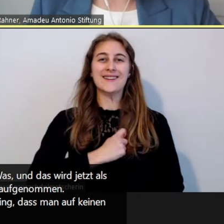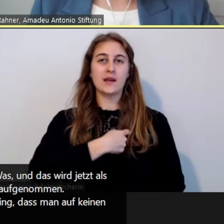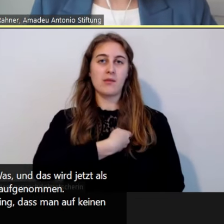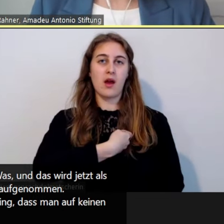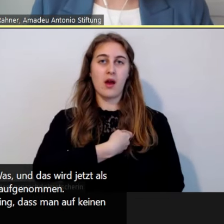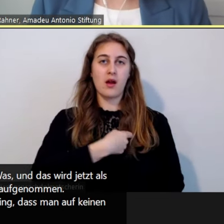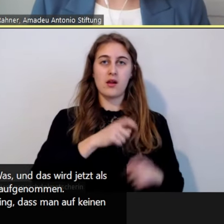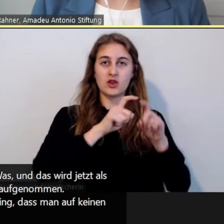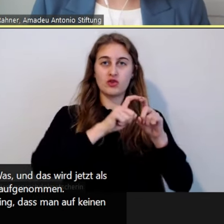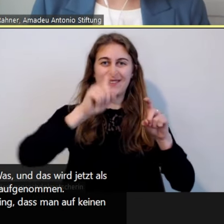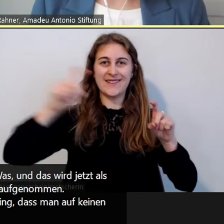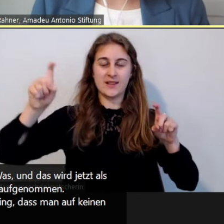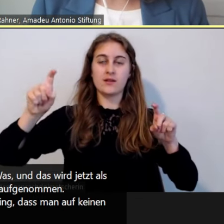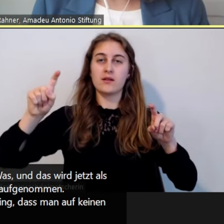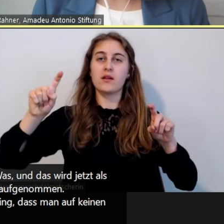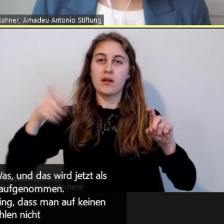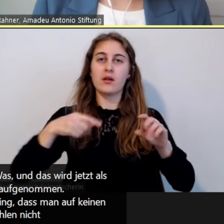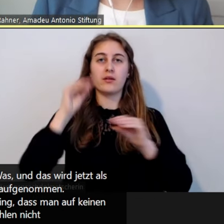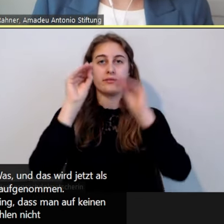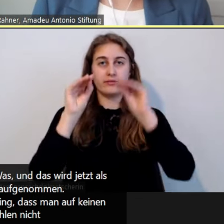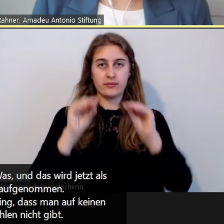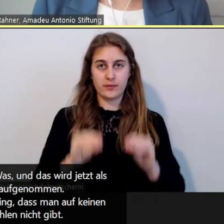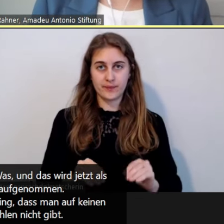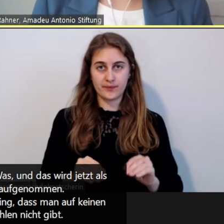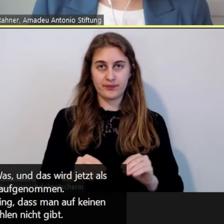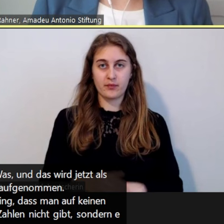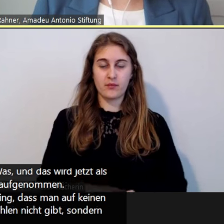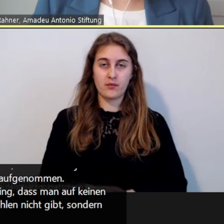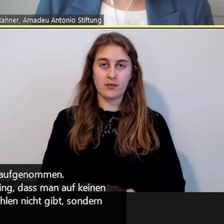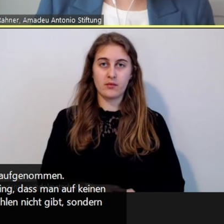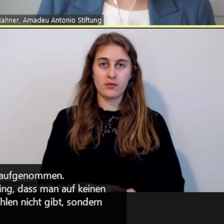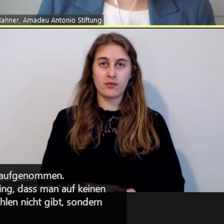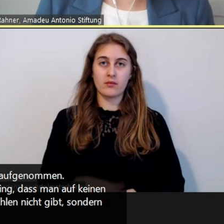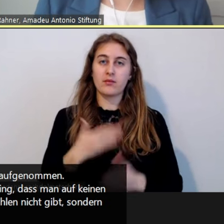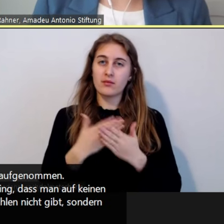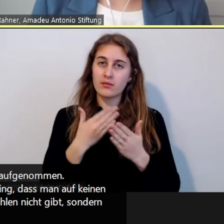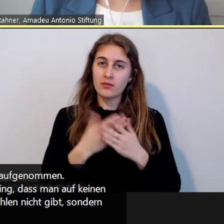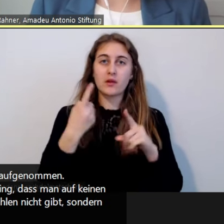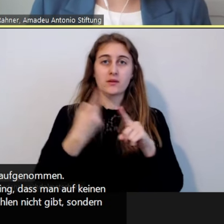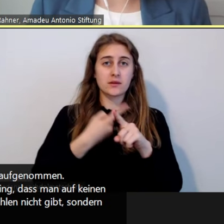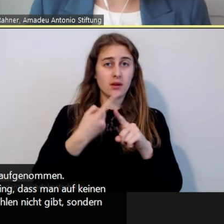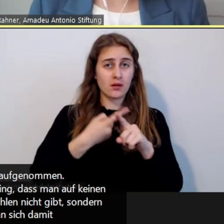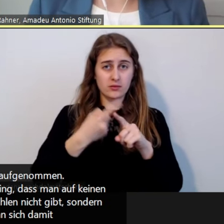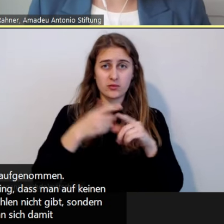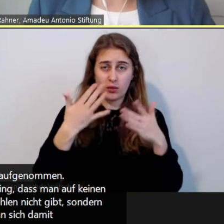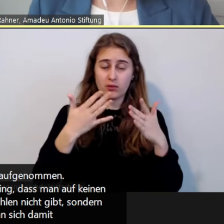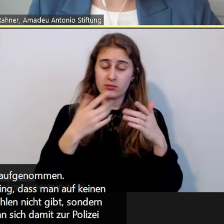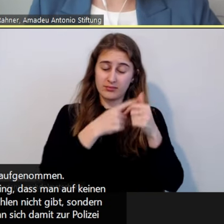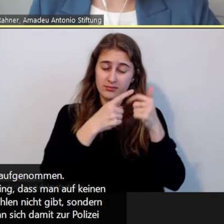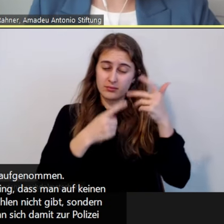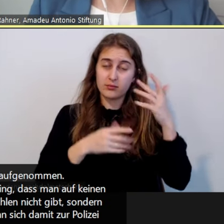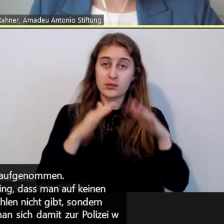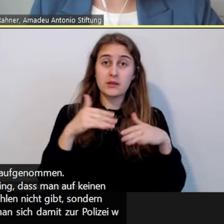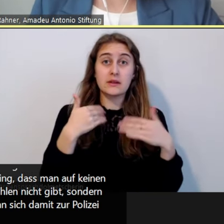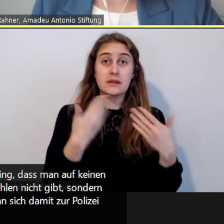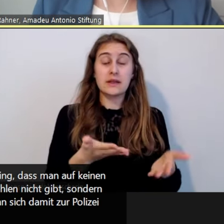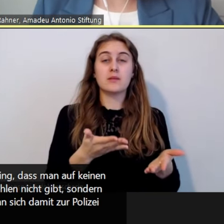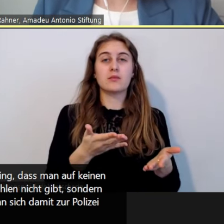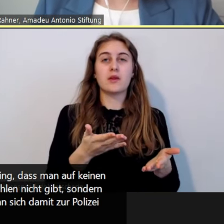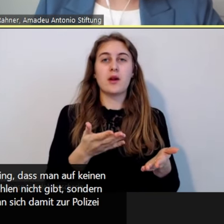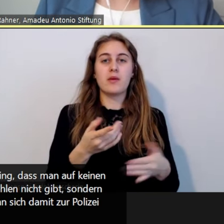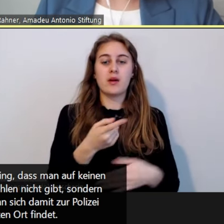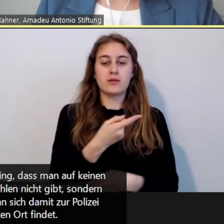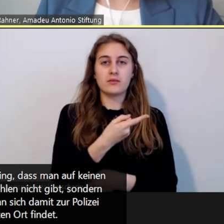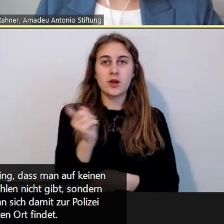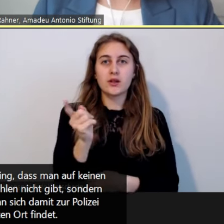rausschließen kann, dass es diese Zahlen nicht gibt, sondern einfach, dass Menschen nicht wissen, dass man sich damit zur Polizei wenden kann und da vielleicht auch einen guten Ort